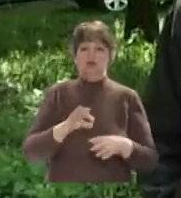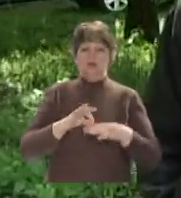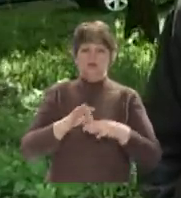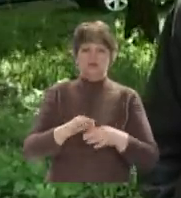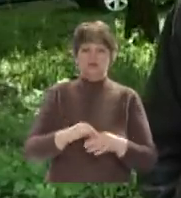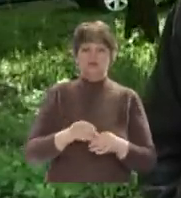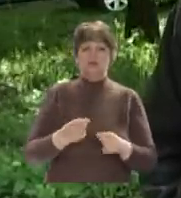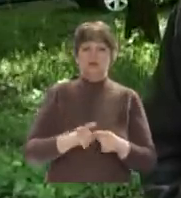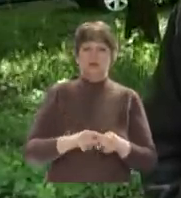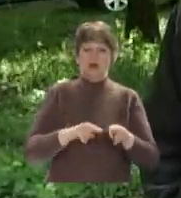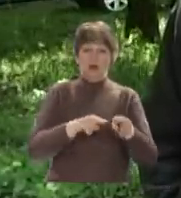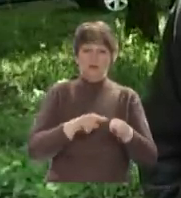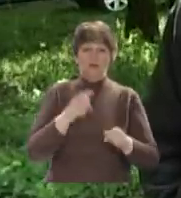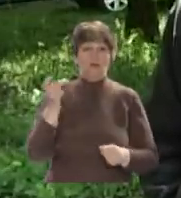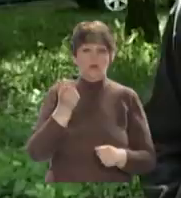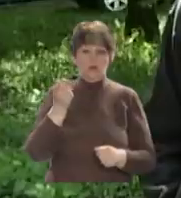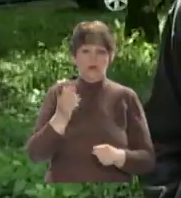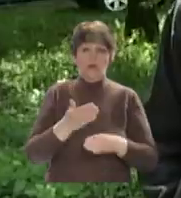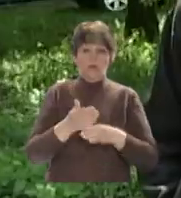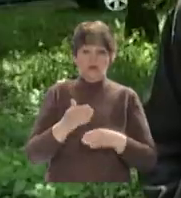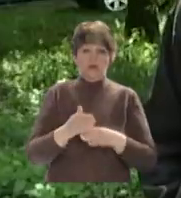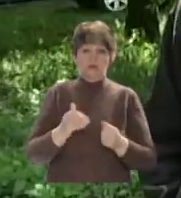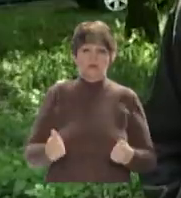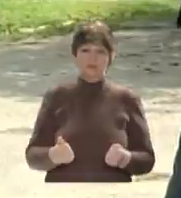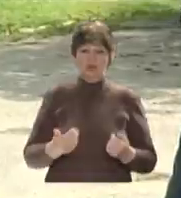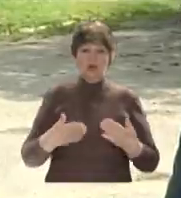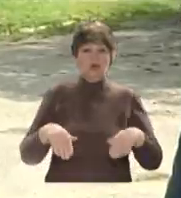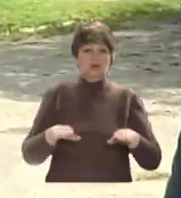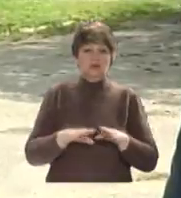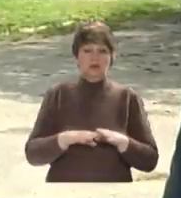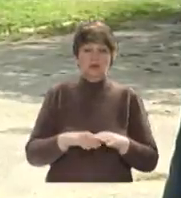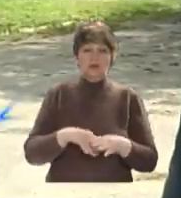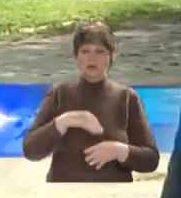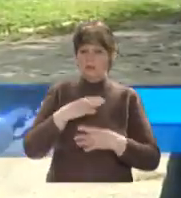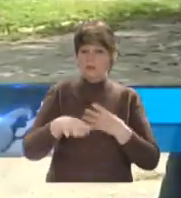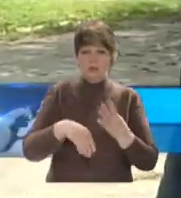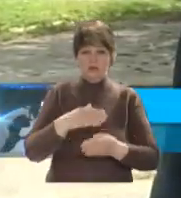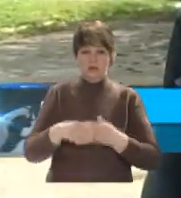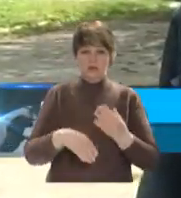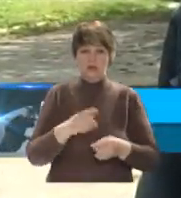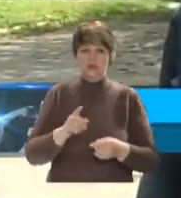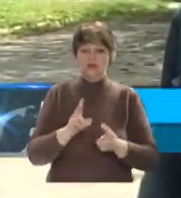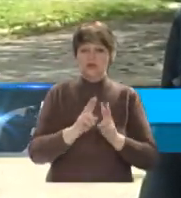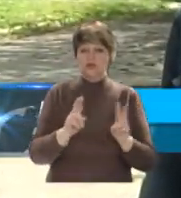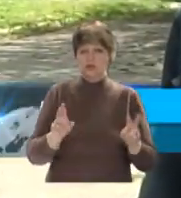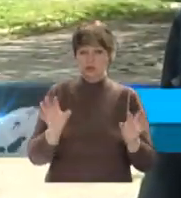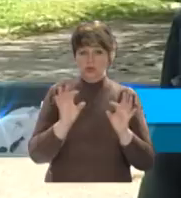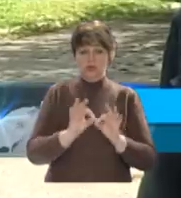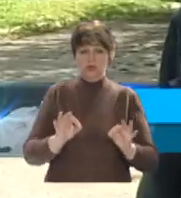щоб вести мисливське господарство, потихеньку хоча б, то їх потрапить. Такий безпредел, і ніхто не хоче нічого